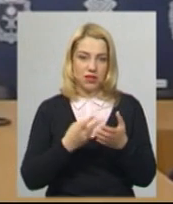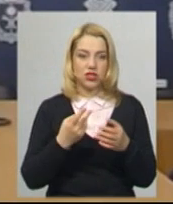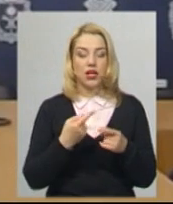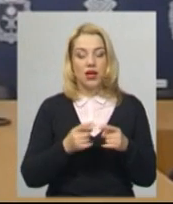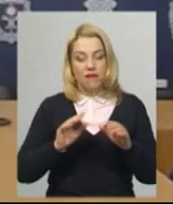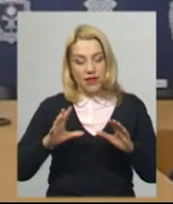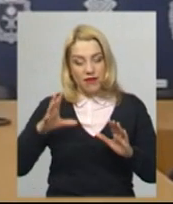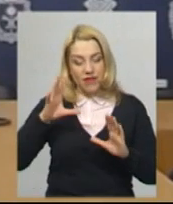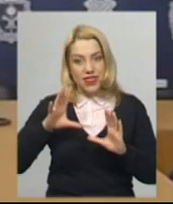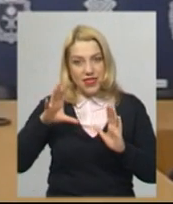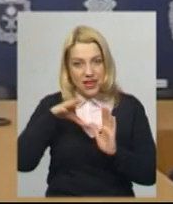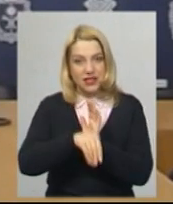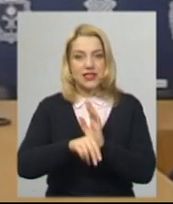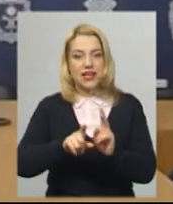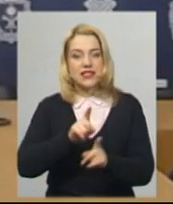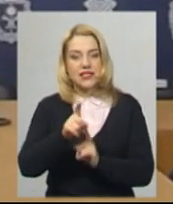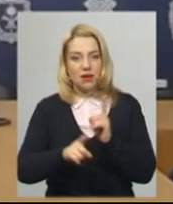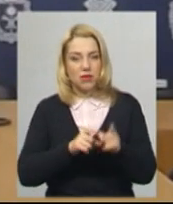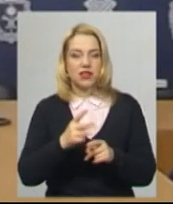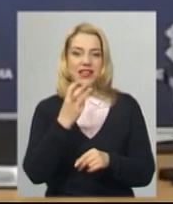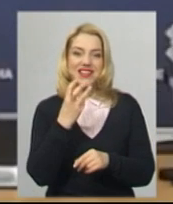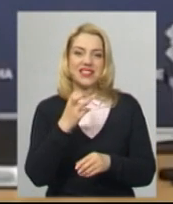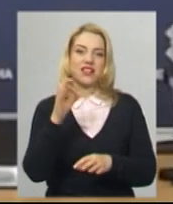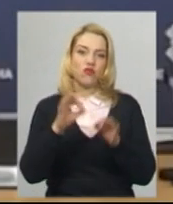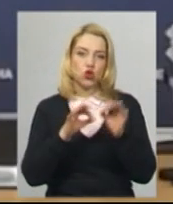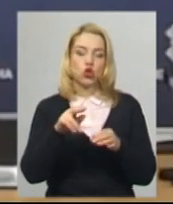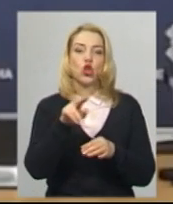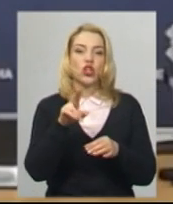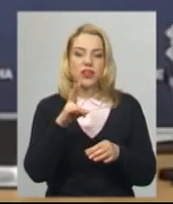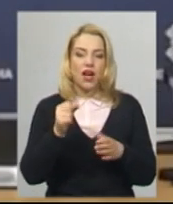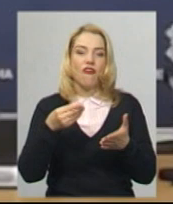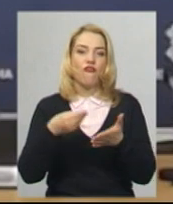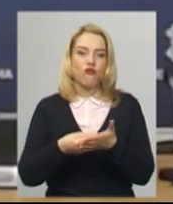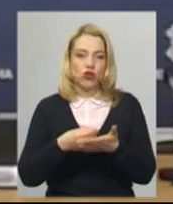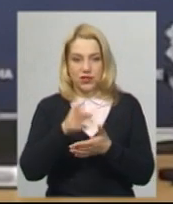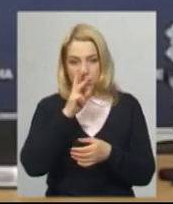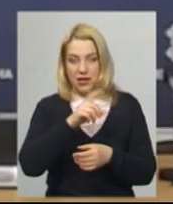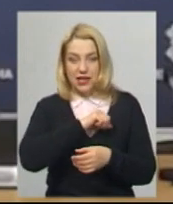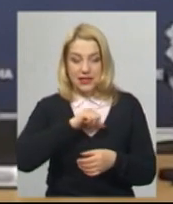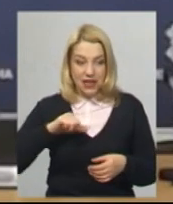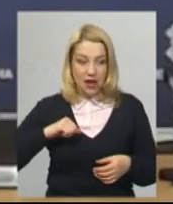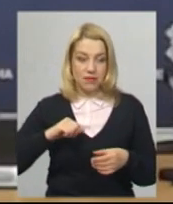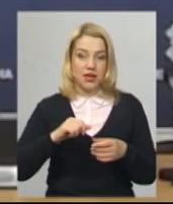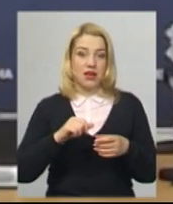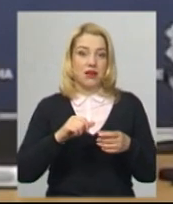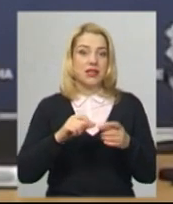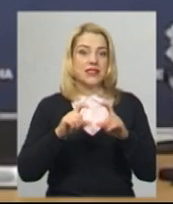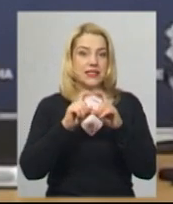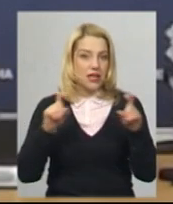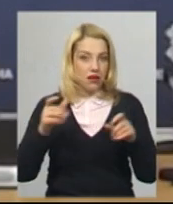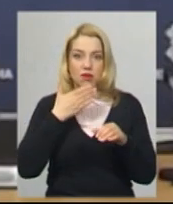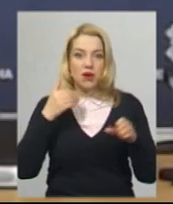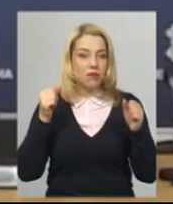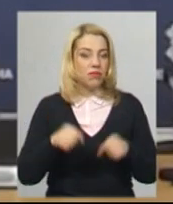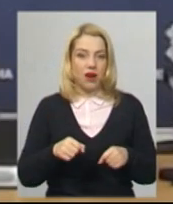внести зміни і передбачити 300% до фонду заробітної плати. Сам заклад, він не має права нараховувати по-іншому. Є наказ, відповідно до